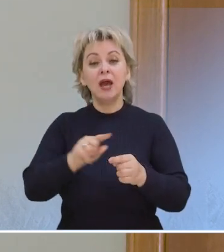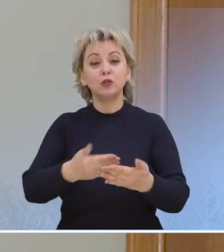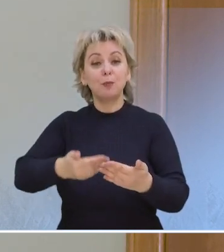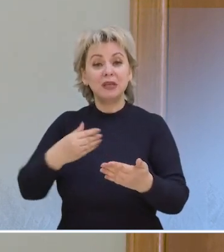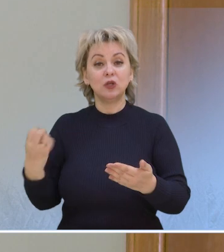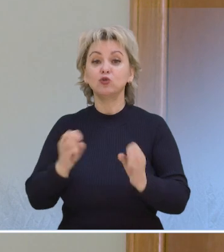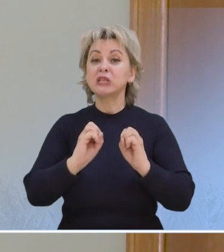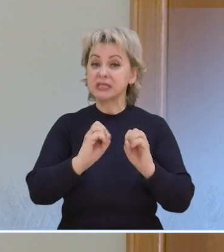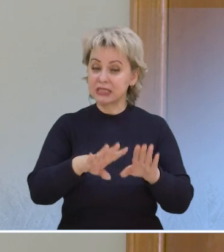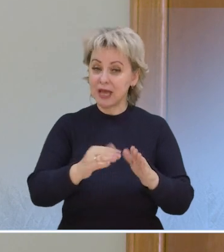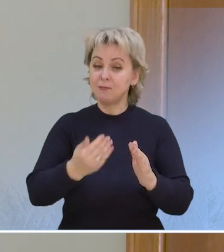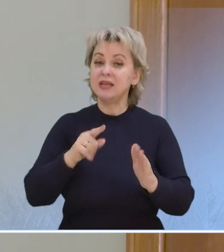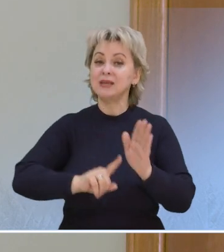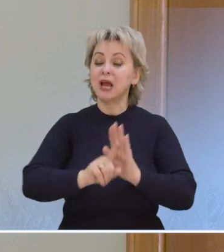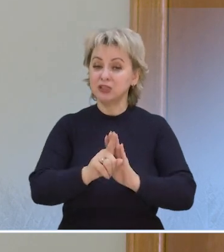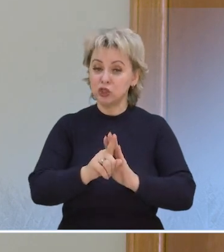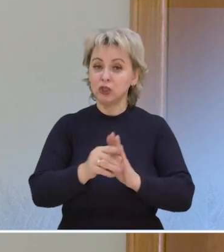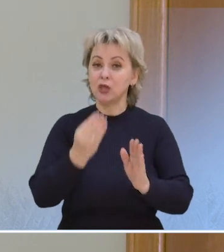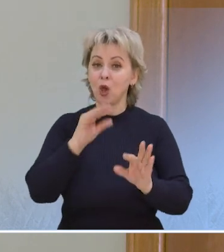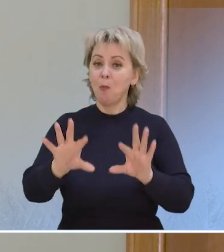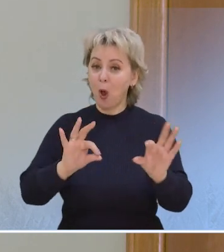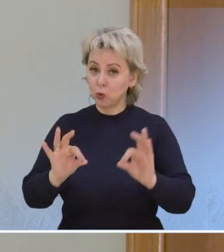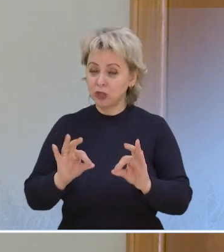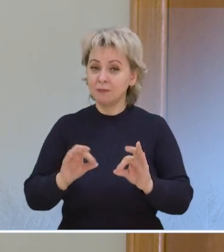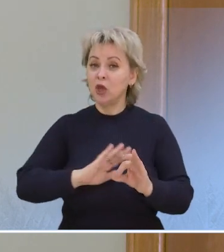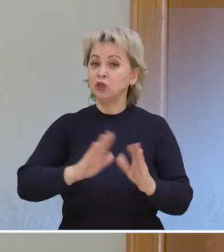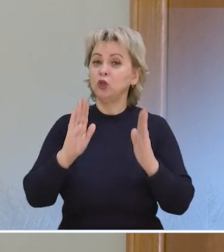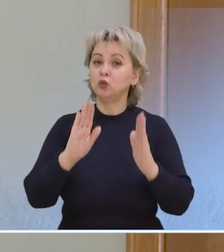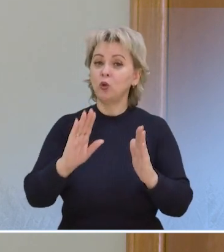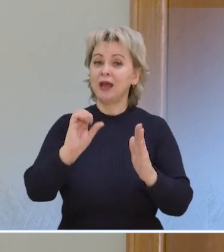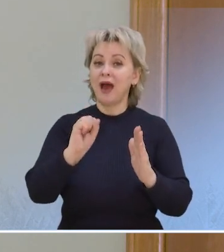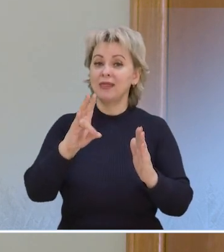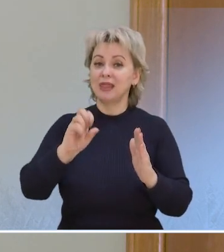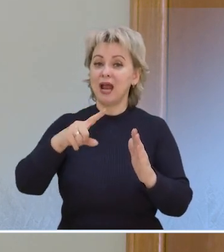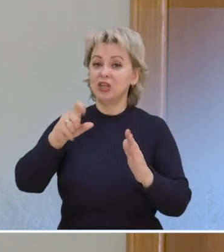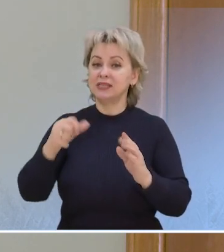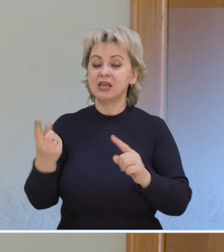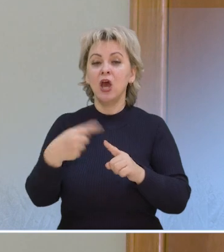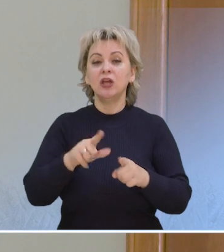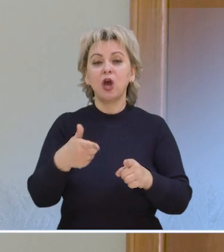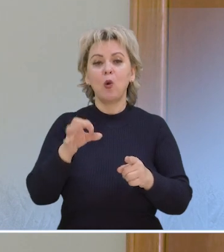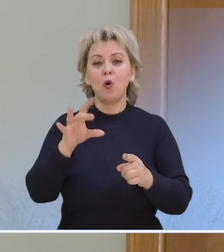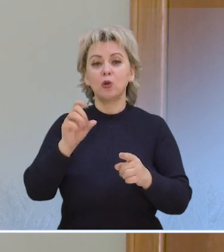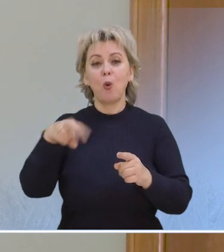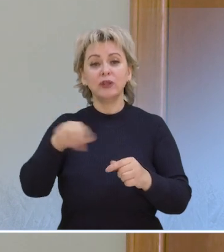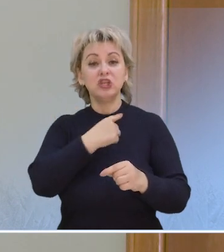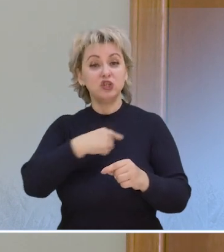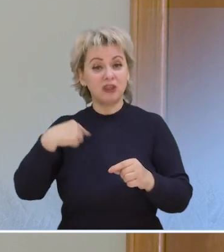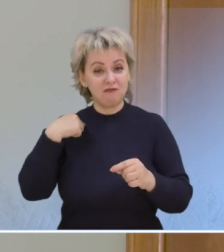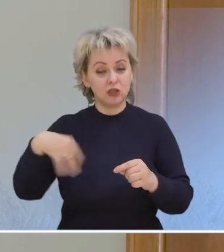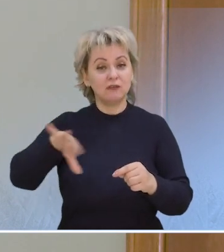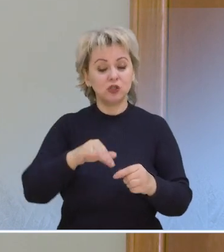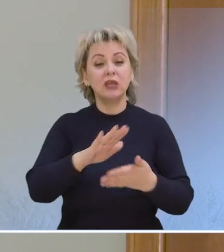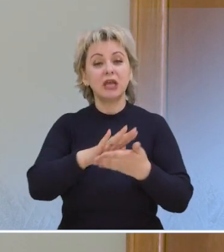нужно предварительно сдать перед тем, как заниматься похуданием, это не только анализы какие-то гастронтрологические, это и гормоны, в том числе, и щитовидные,